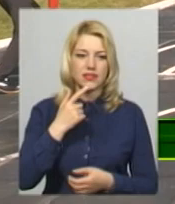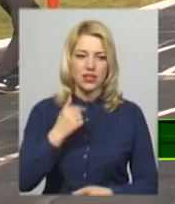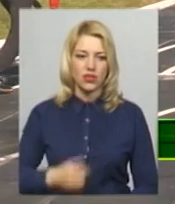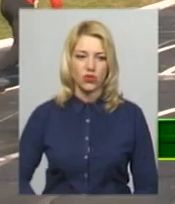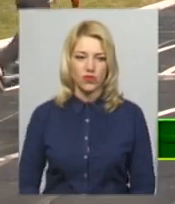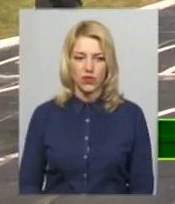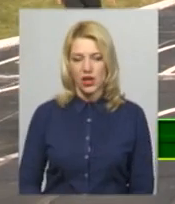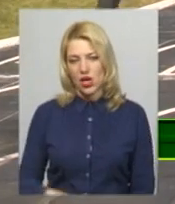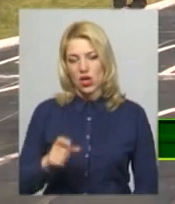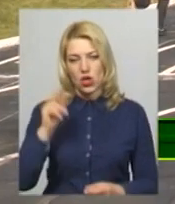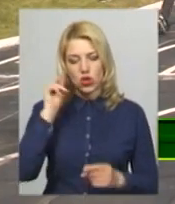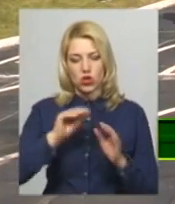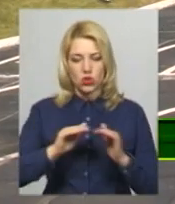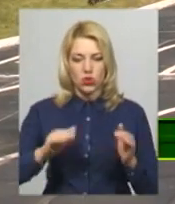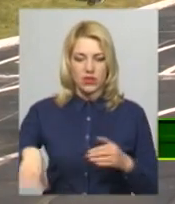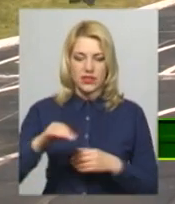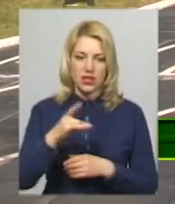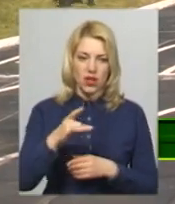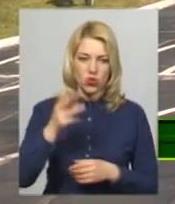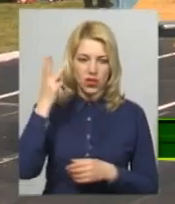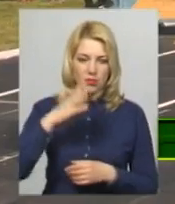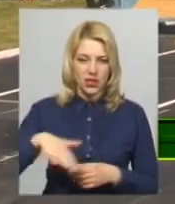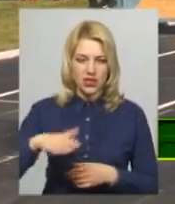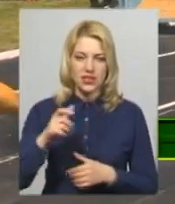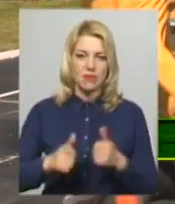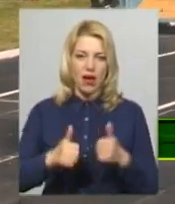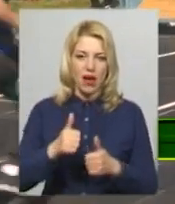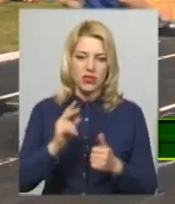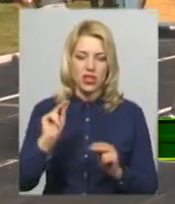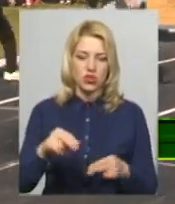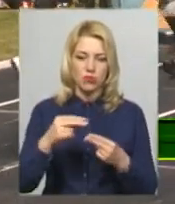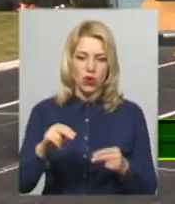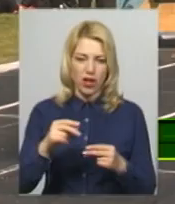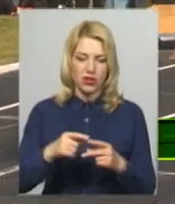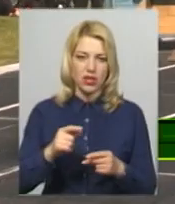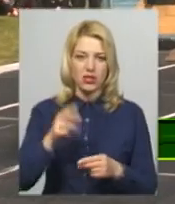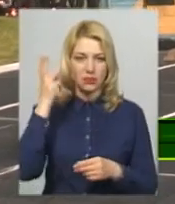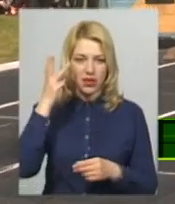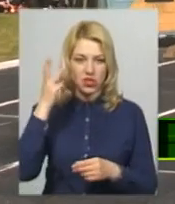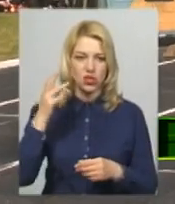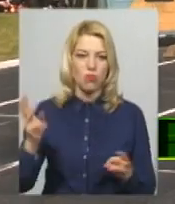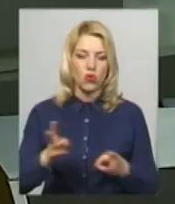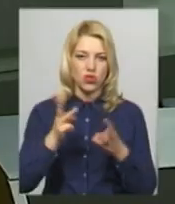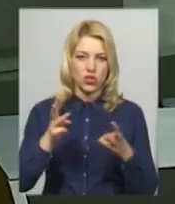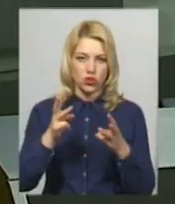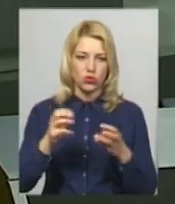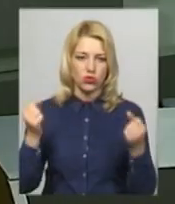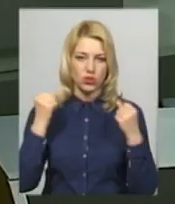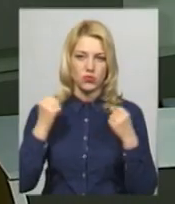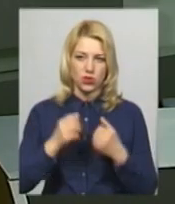Школярі усіх міст та районів Хмельниччини змагаються на чемпіонаті області з пожежно-прикладного спорту в Хмельницькому. Музика